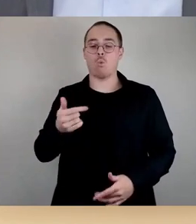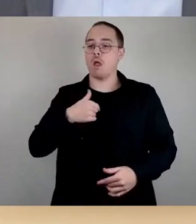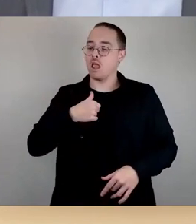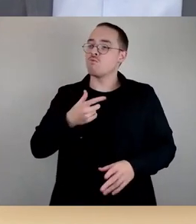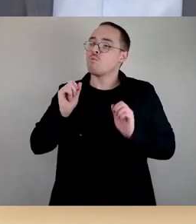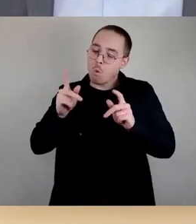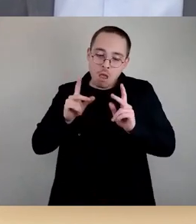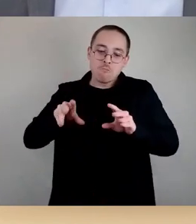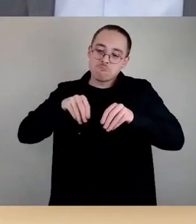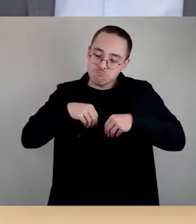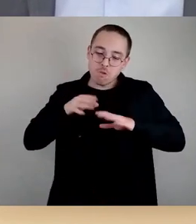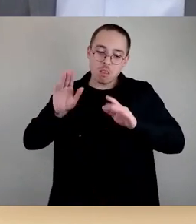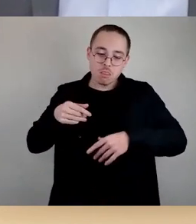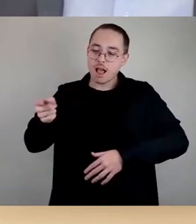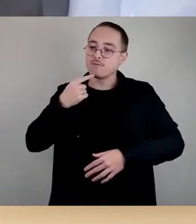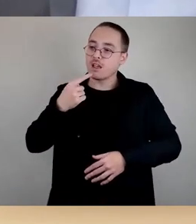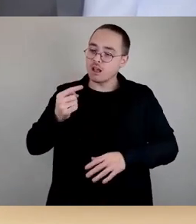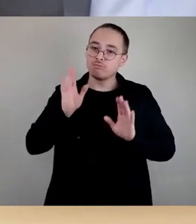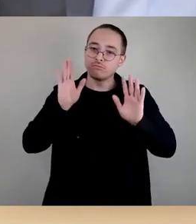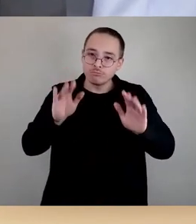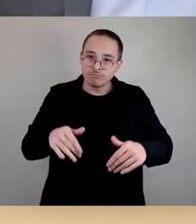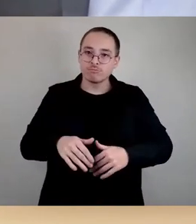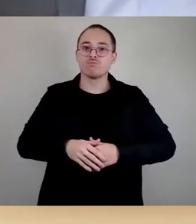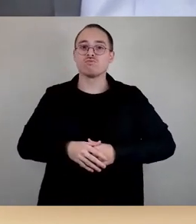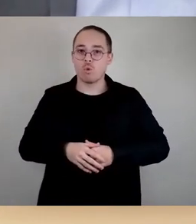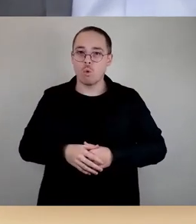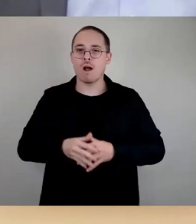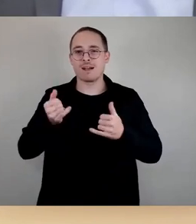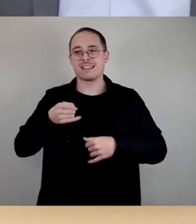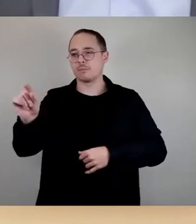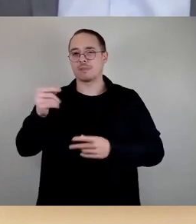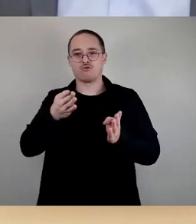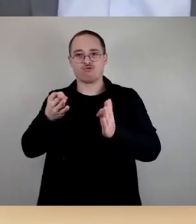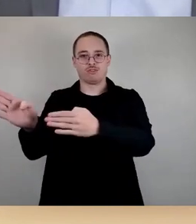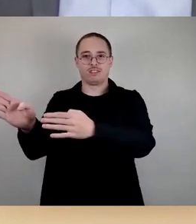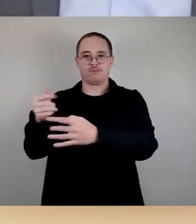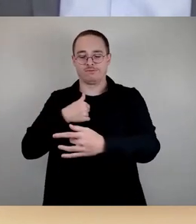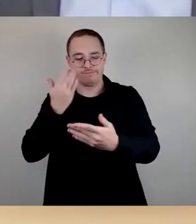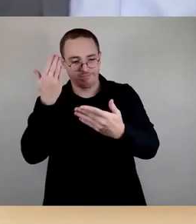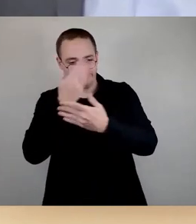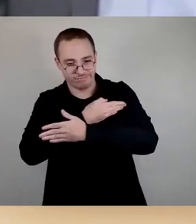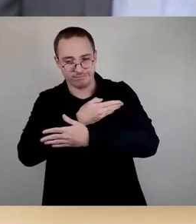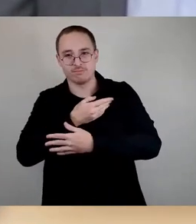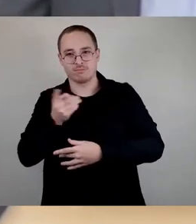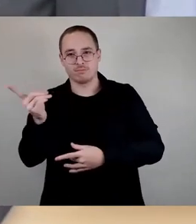um das gewähren zu lassen, da sind Sie ein bisschen davon abgewichen, um das freundlich zu formulieren.